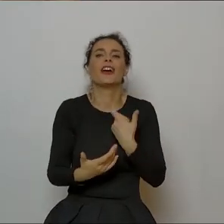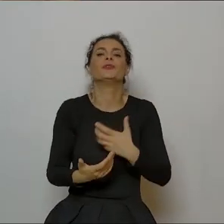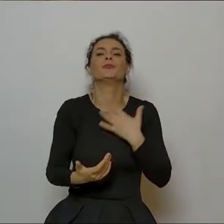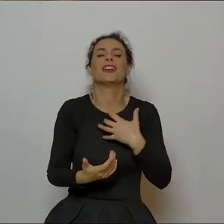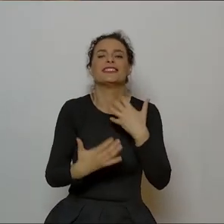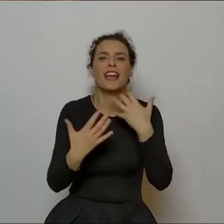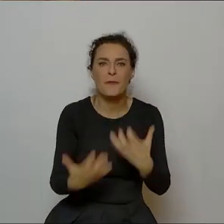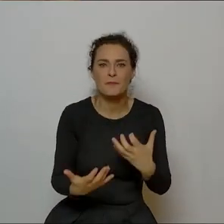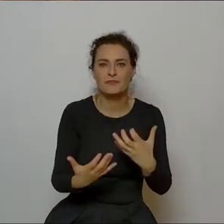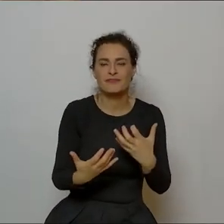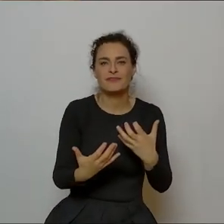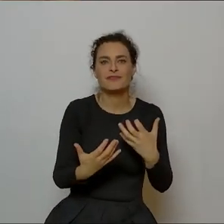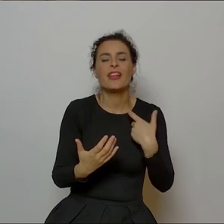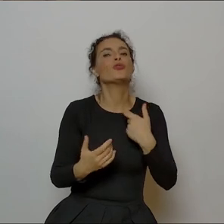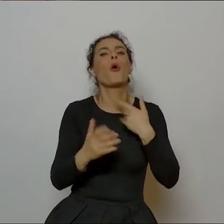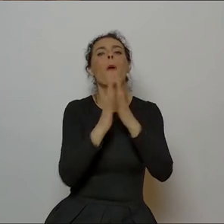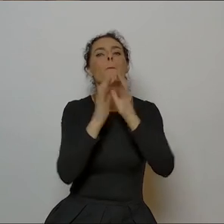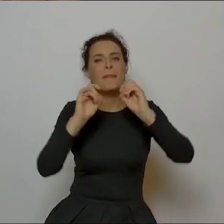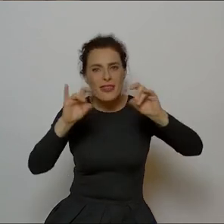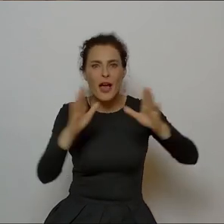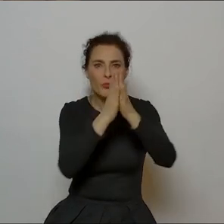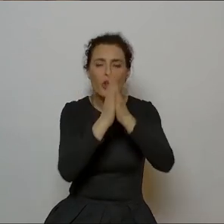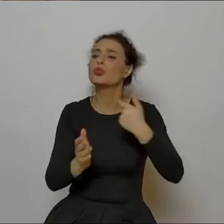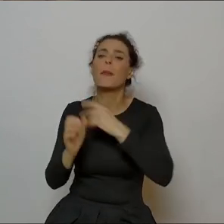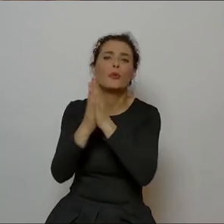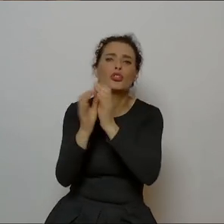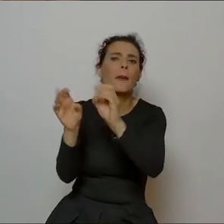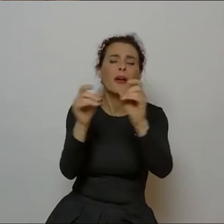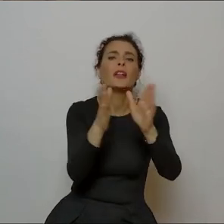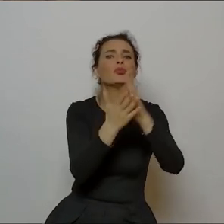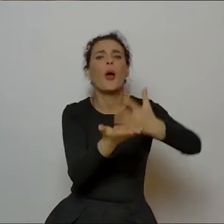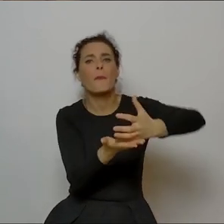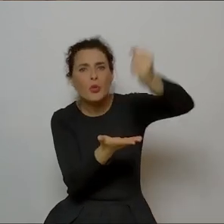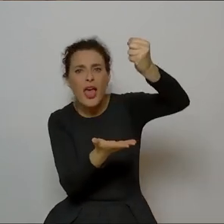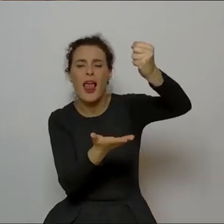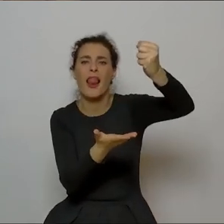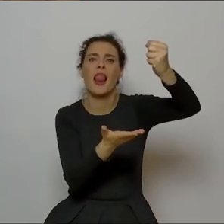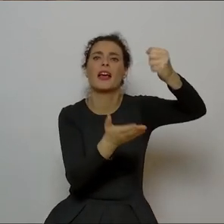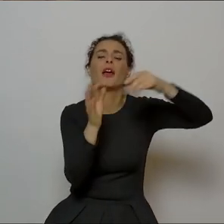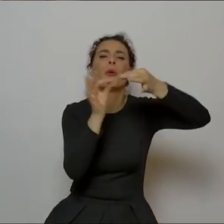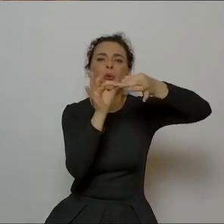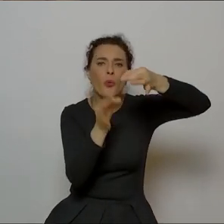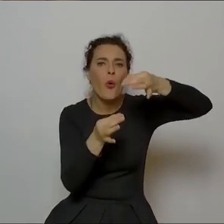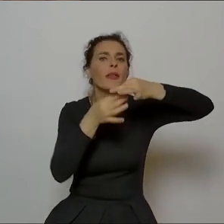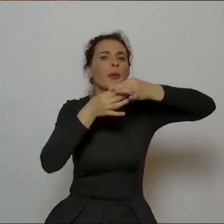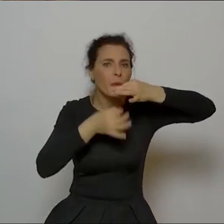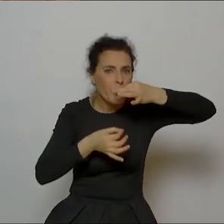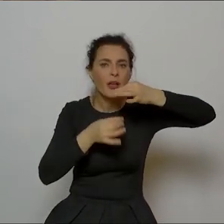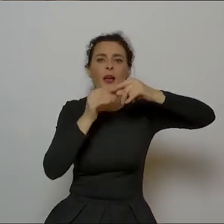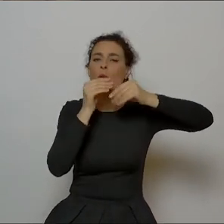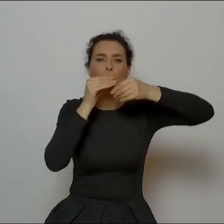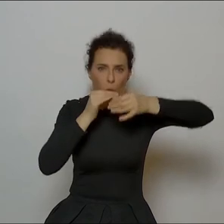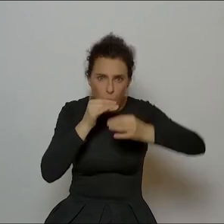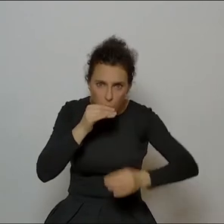to, o co pedagog prosił. Ja akurat tam proszę o przemyślenie butelek, bo wsadzamy słonki do butelek i ćwiczymy przepływ